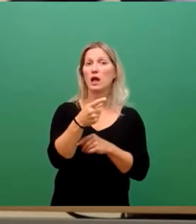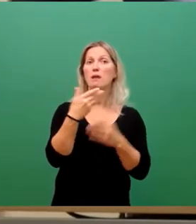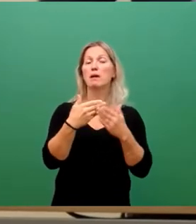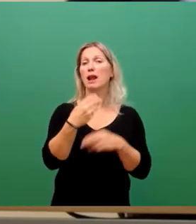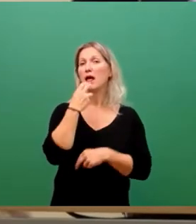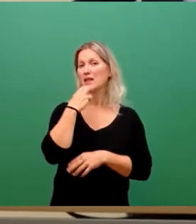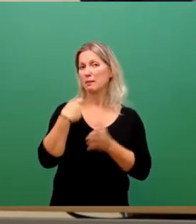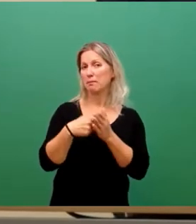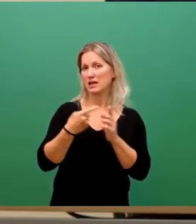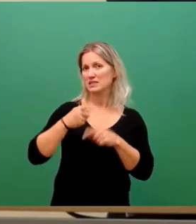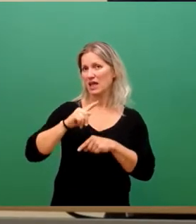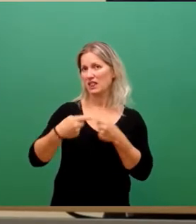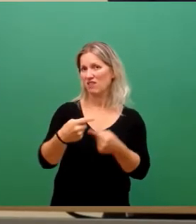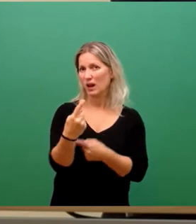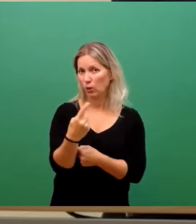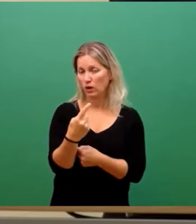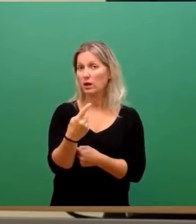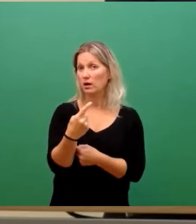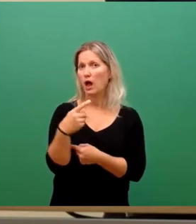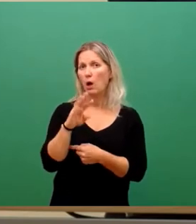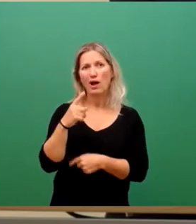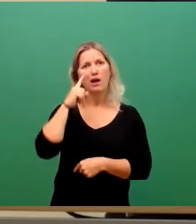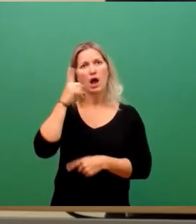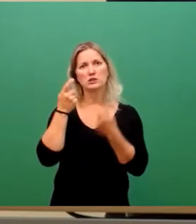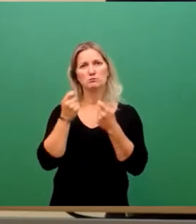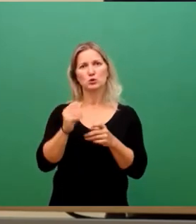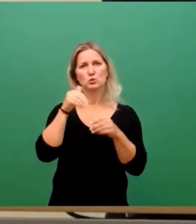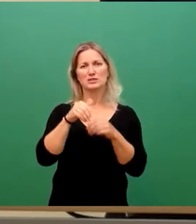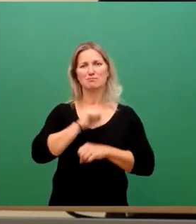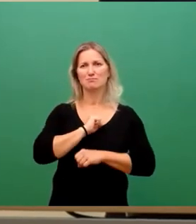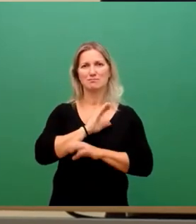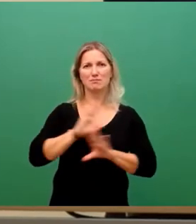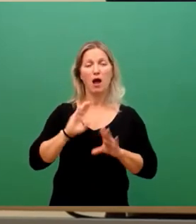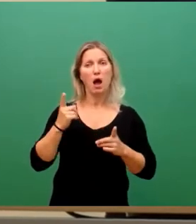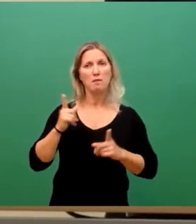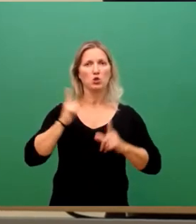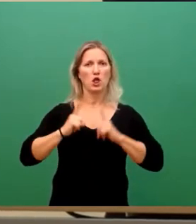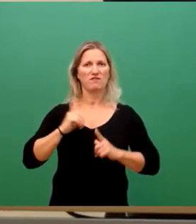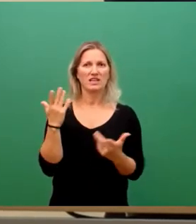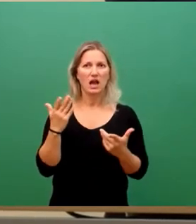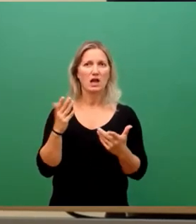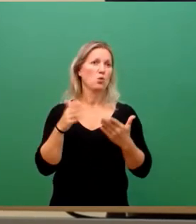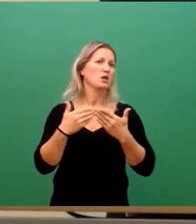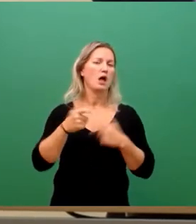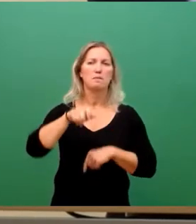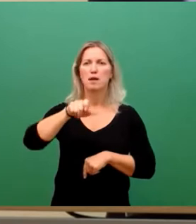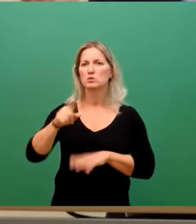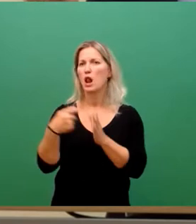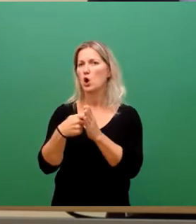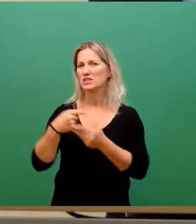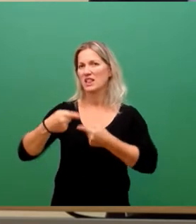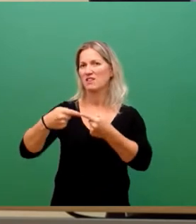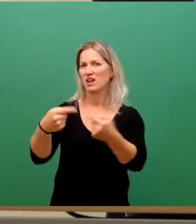worüber wir gerade diskutieren, ist kein Ratsbeschluss in dem Sinne, aber eine Notwendigkeit. Oder Personalkostenentwicklung, wenn ich